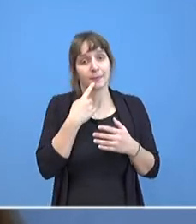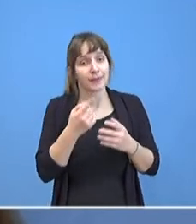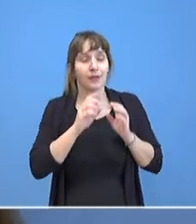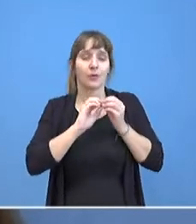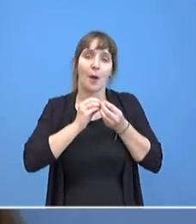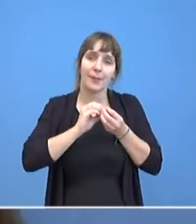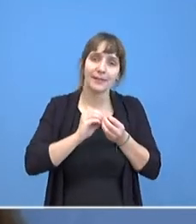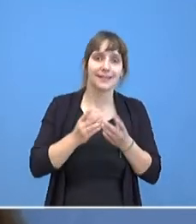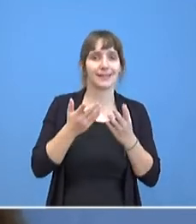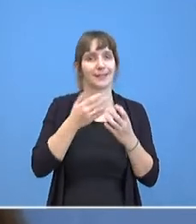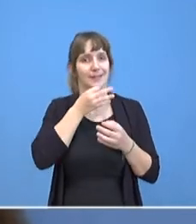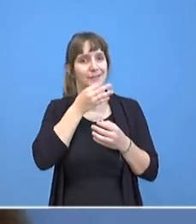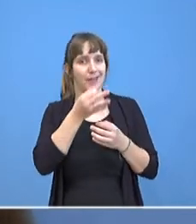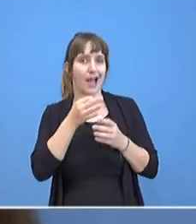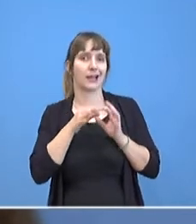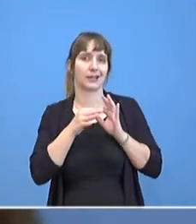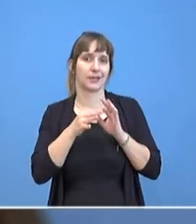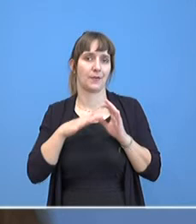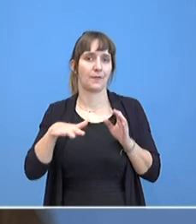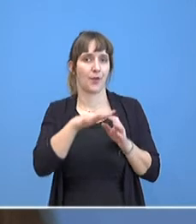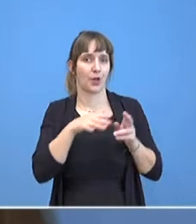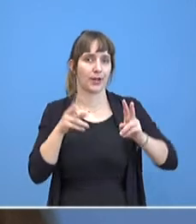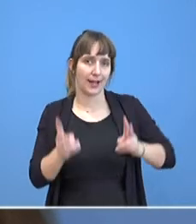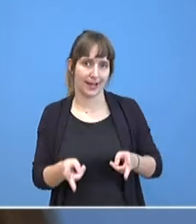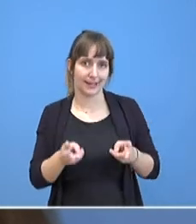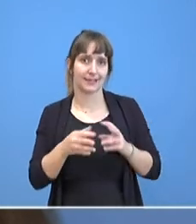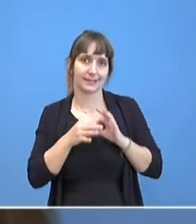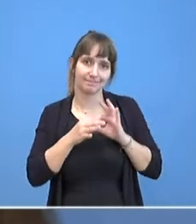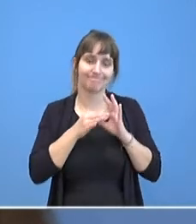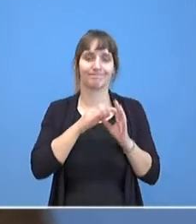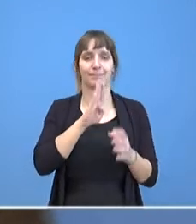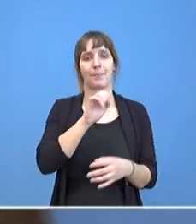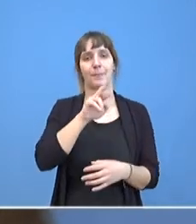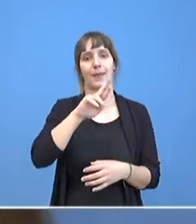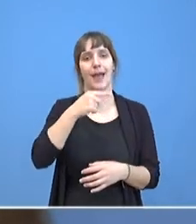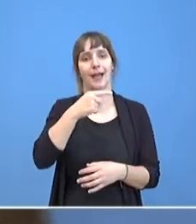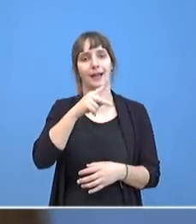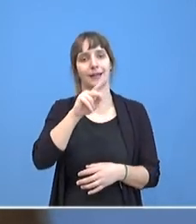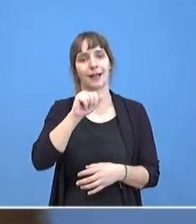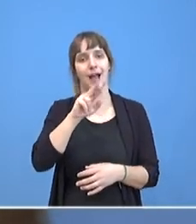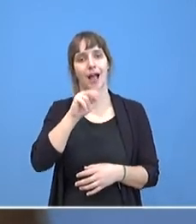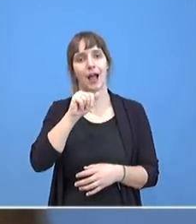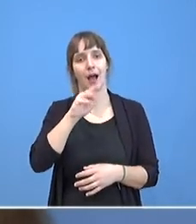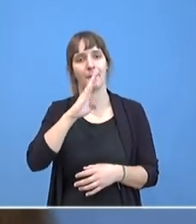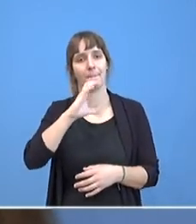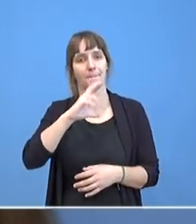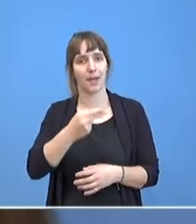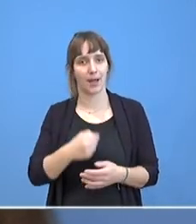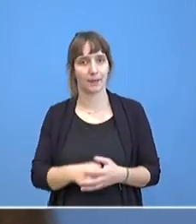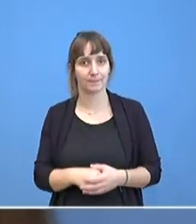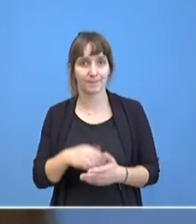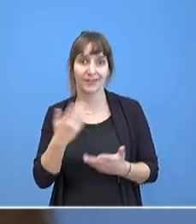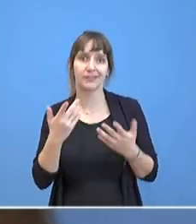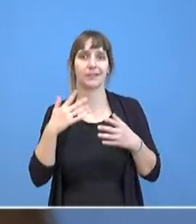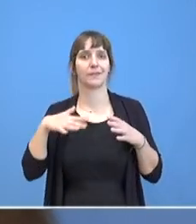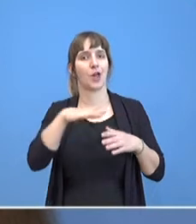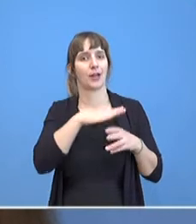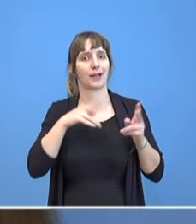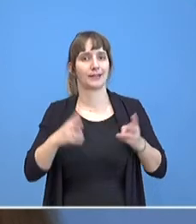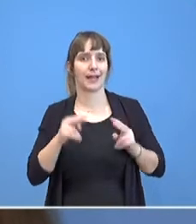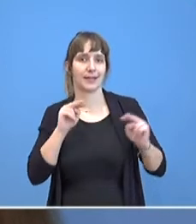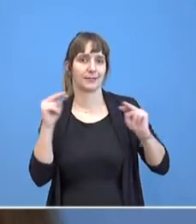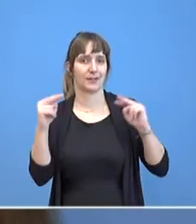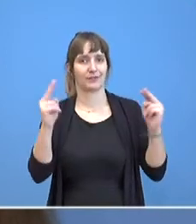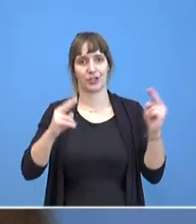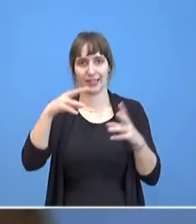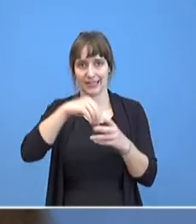völkerrechtliche Frage ist, die im Zusammenhang mit Beckererbach sich stellt, in die verschiedene völkerrechtliche Aspekte hineinspielen, die 1993